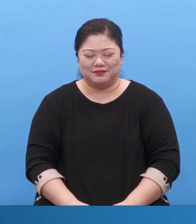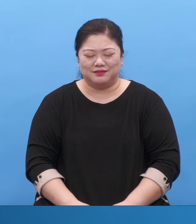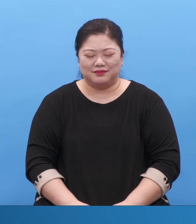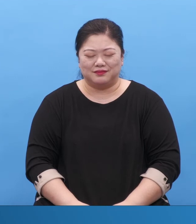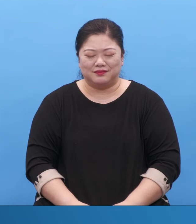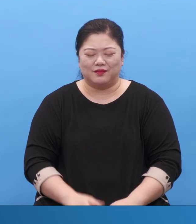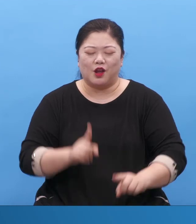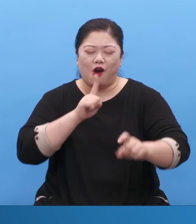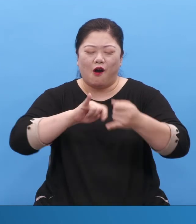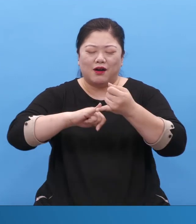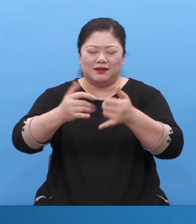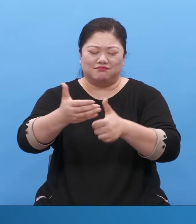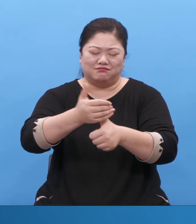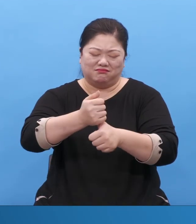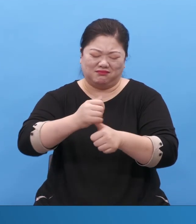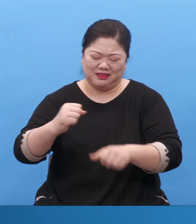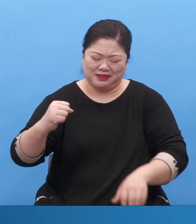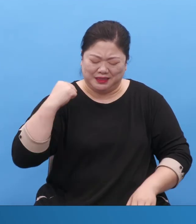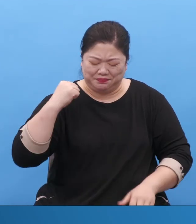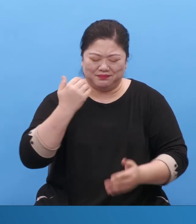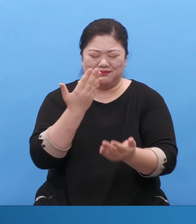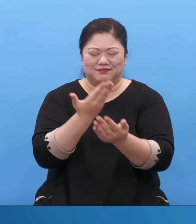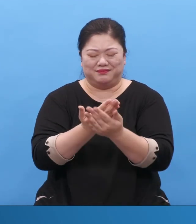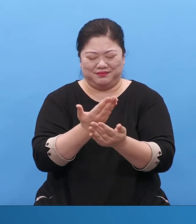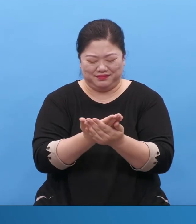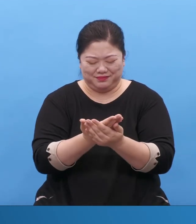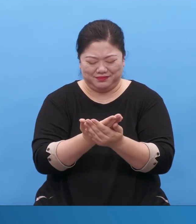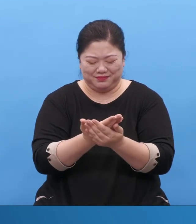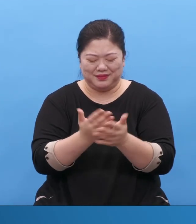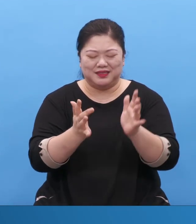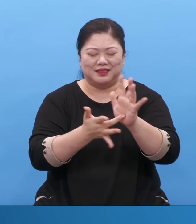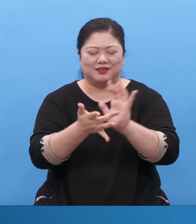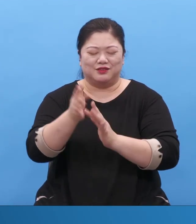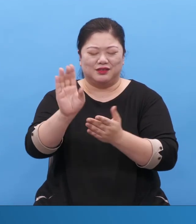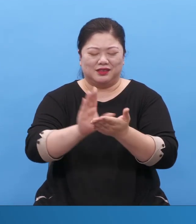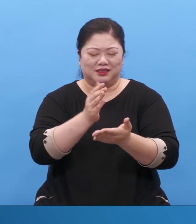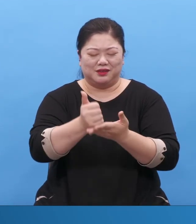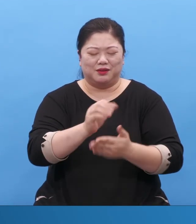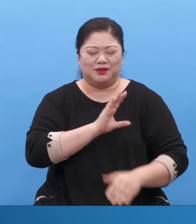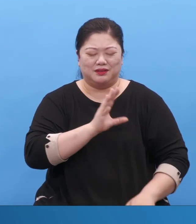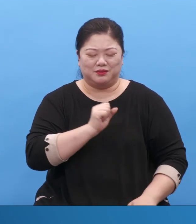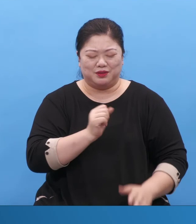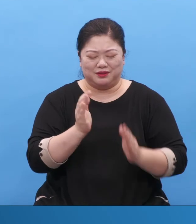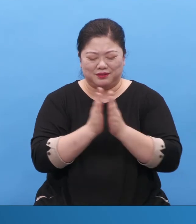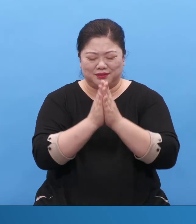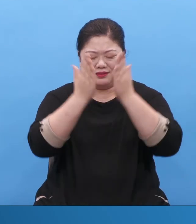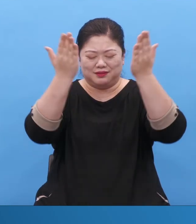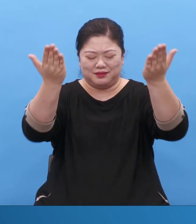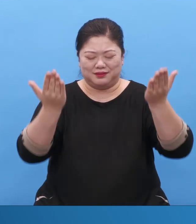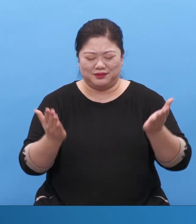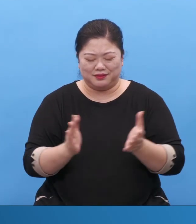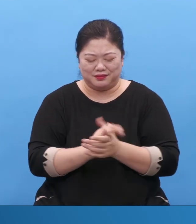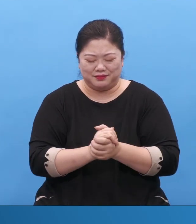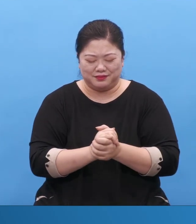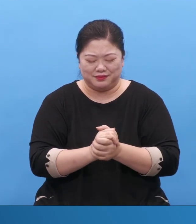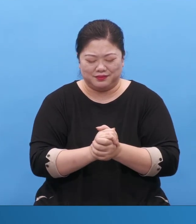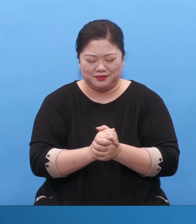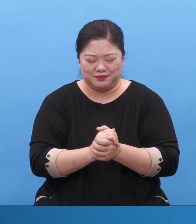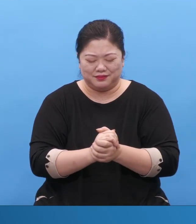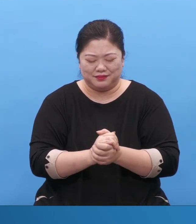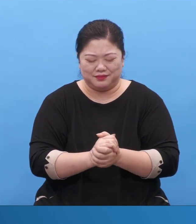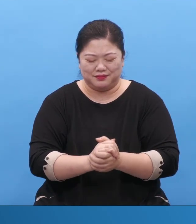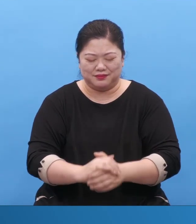은약을 굳게 붙잡게 하옵소서. 예수 그리스도의 이름으로 기도하옵나이다. 예수 그리스도 Not 아멘